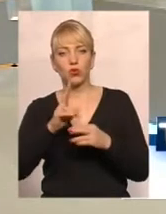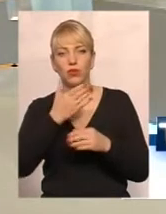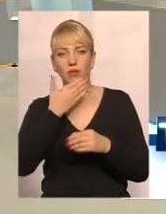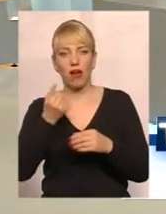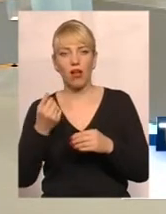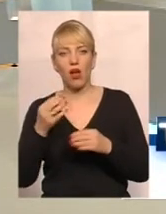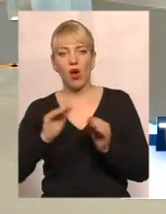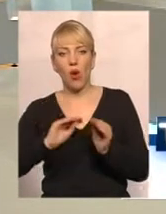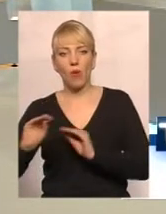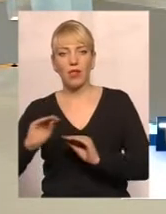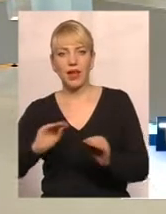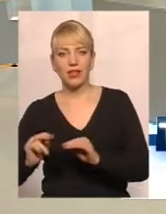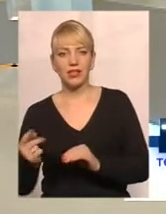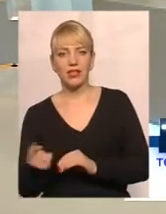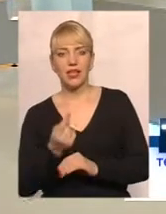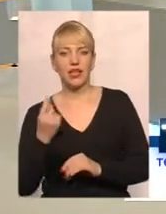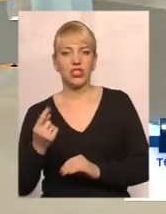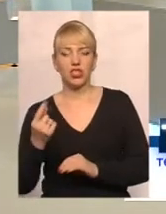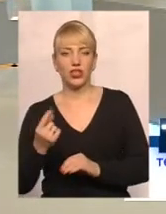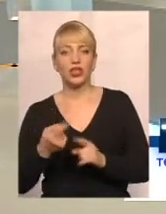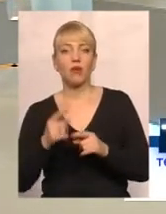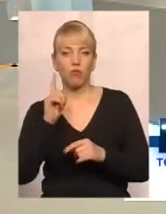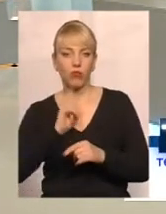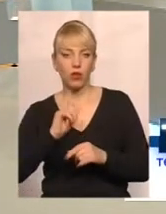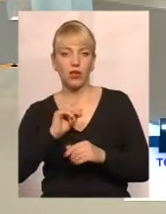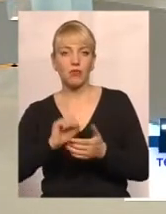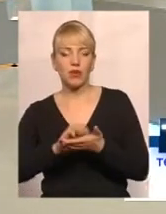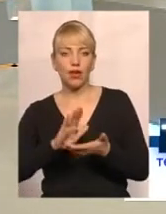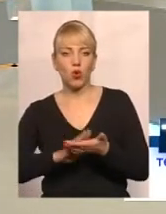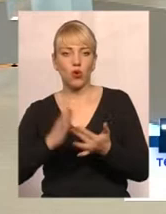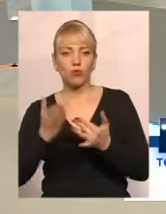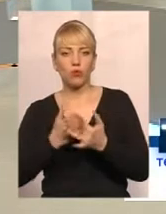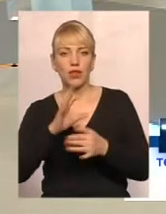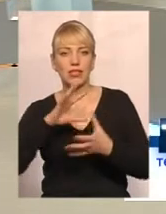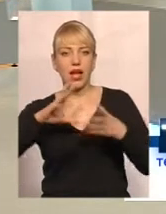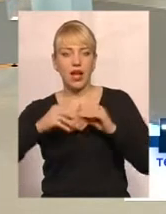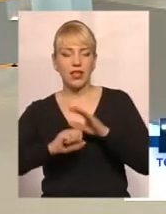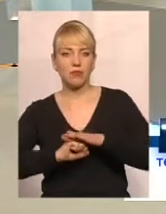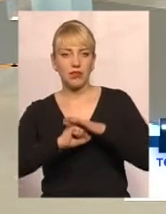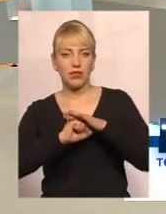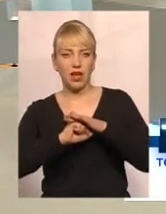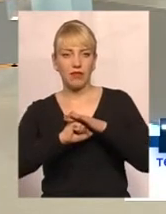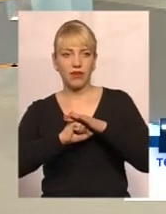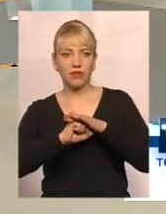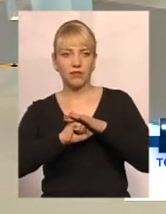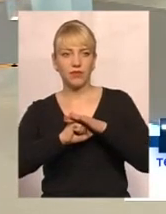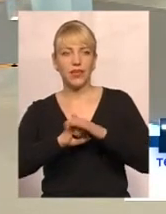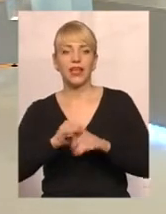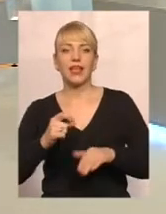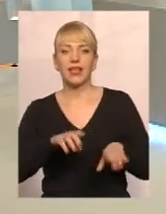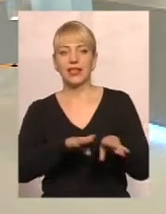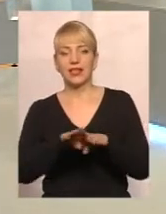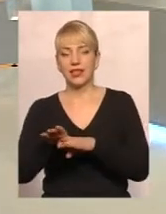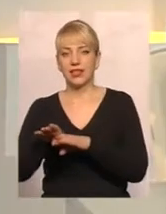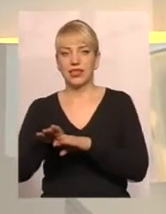будинковими лічильниками. Тому поки що ми нараховуємо субсидії на загальних підставах без цих нових нових. Тобто